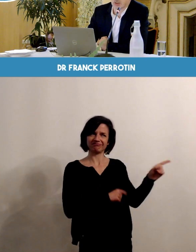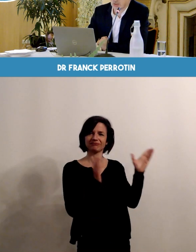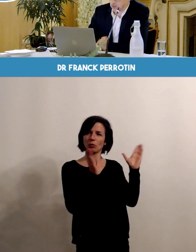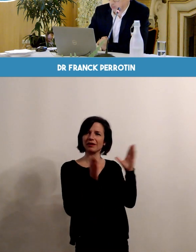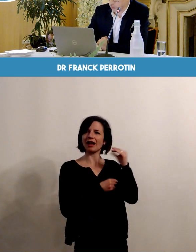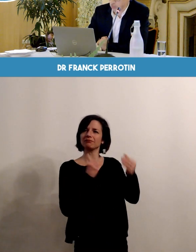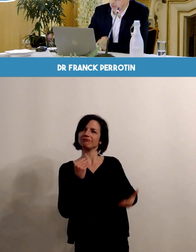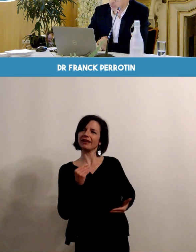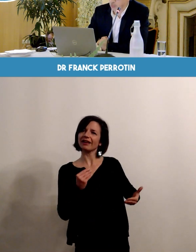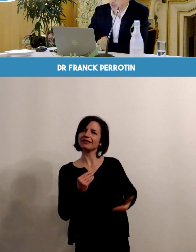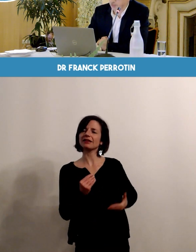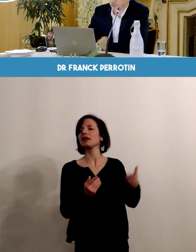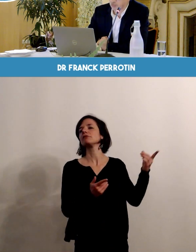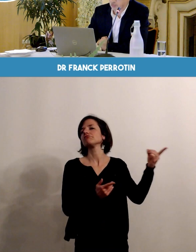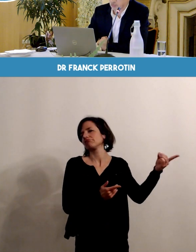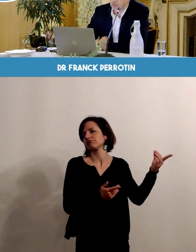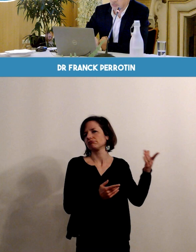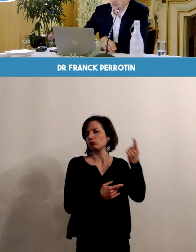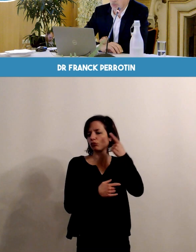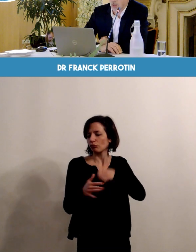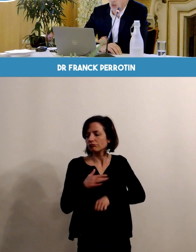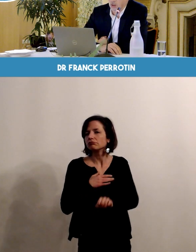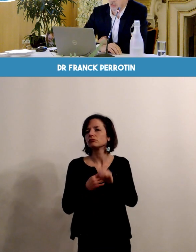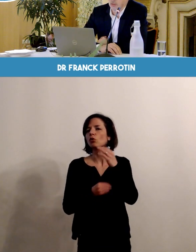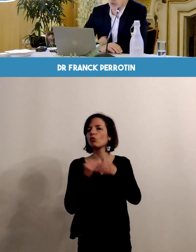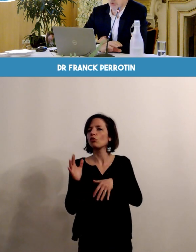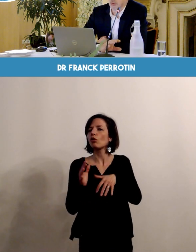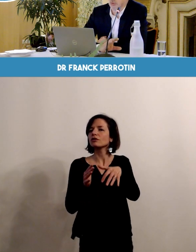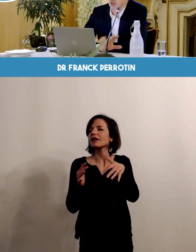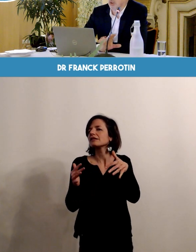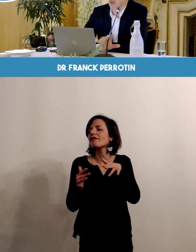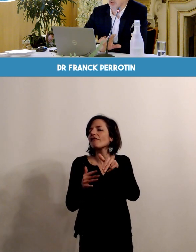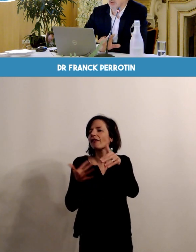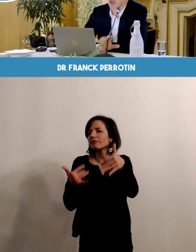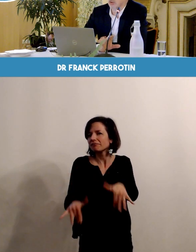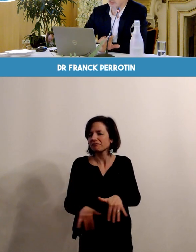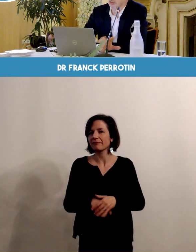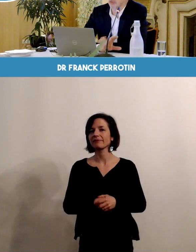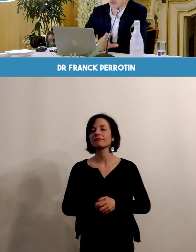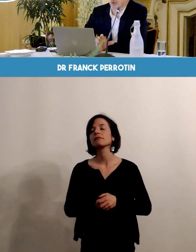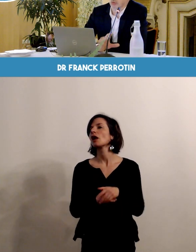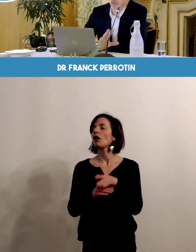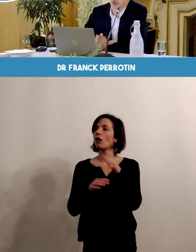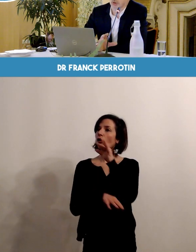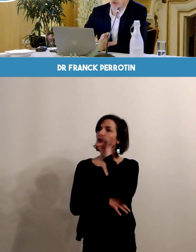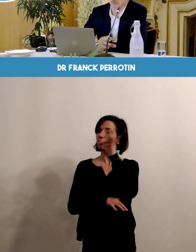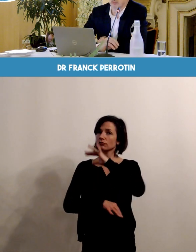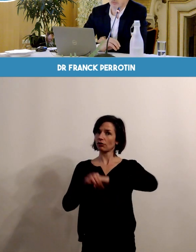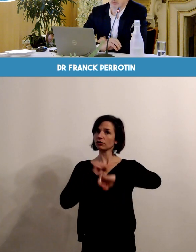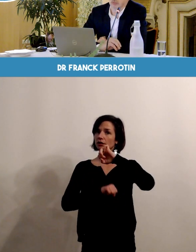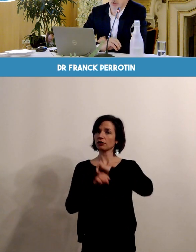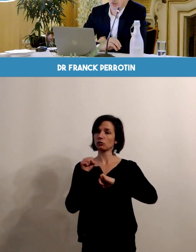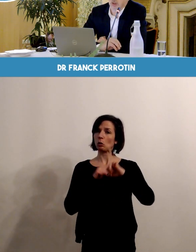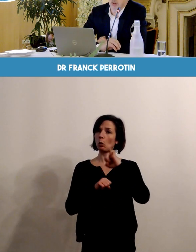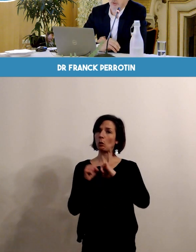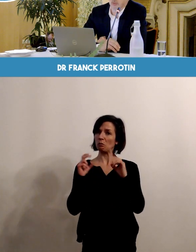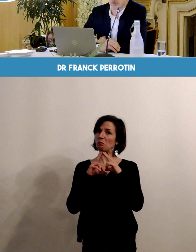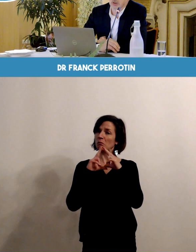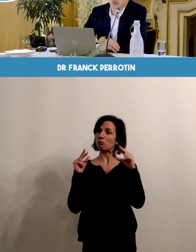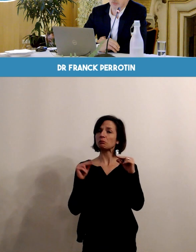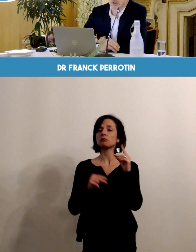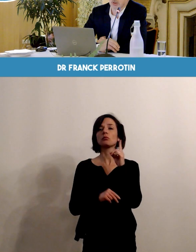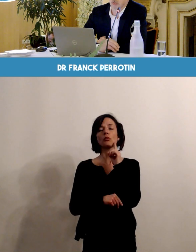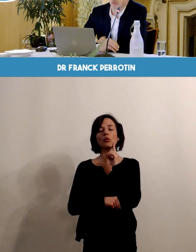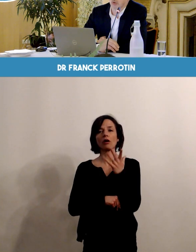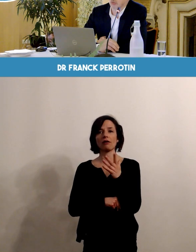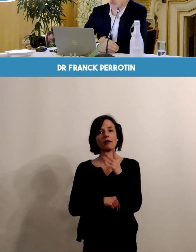de sa grossesse et pour son accouchement. Alors, les choses sont très bien organisées en France. en général, les femmes